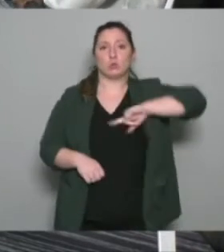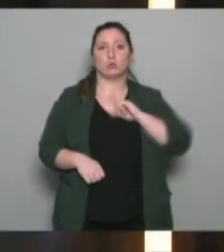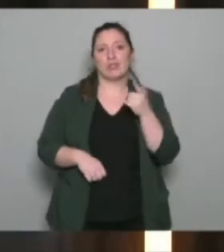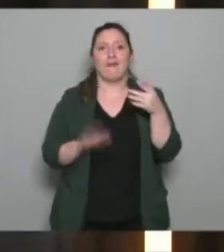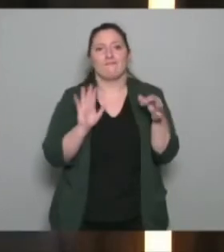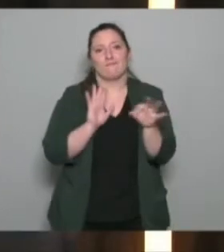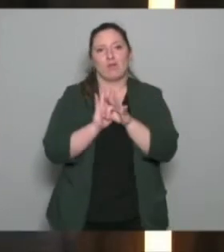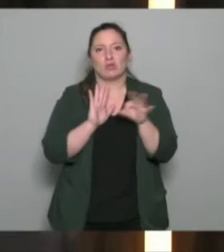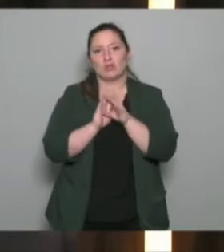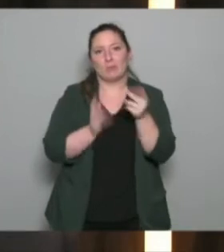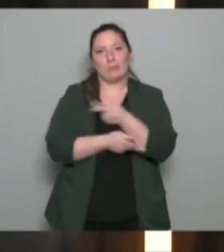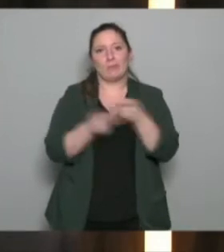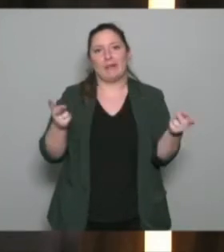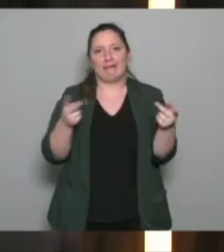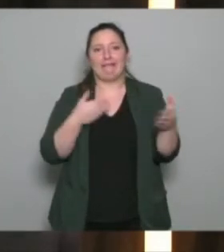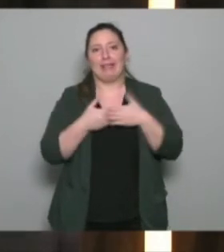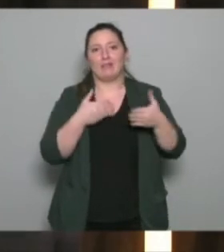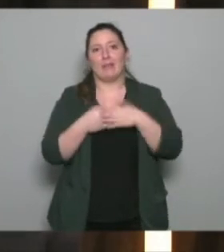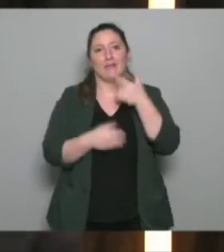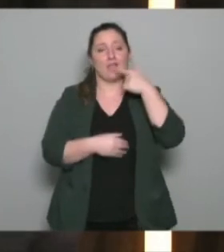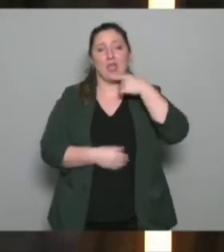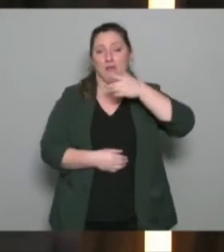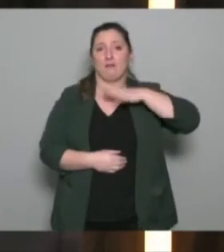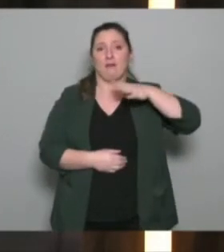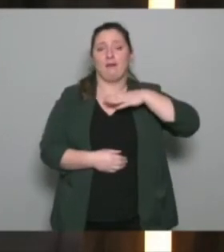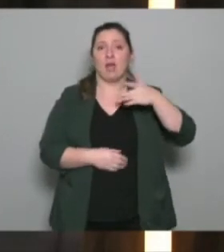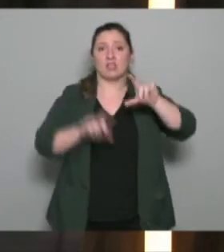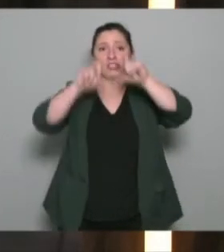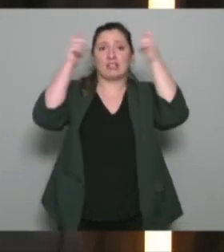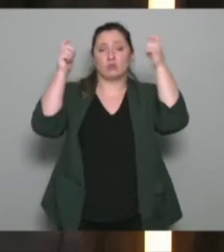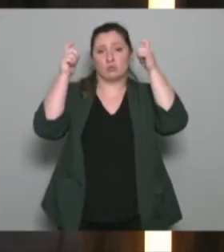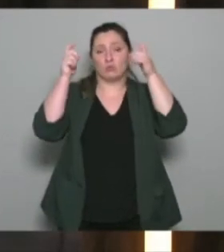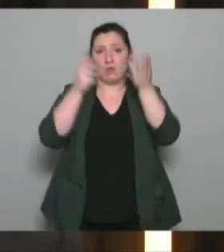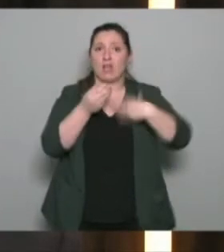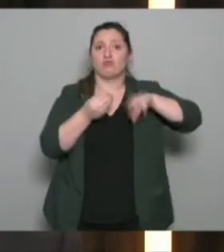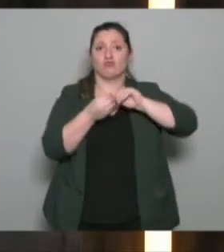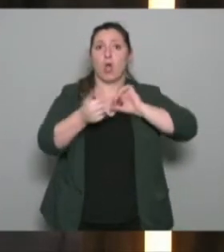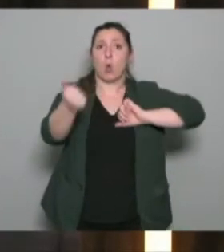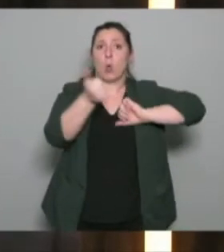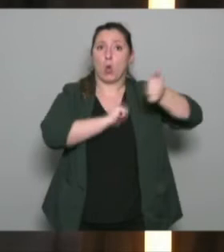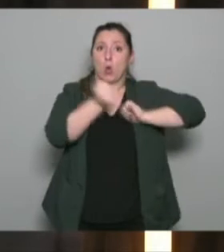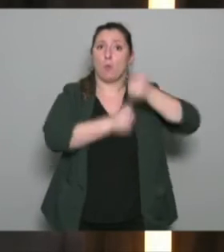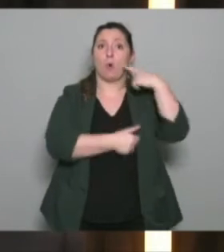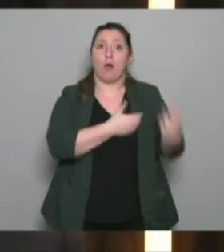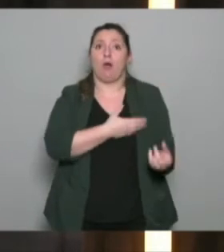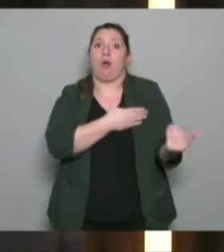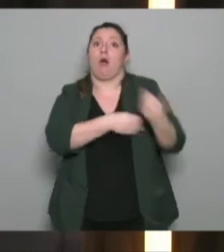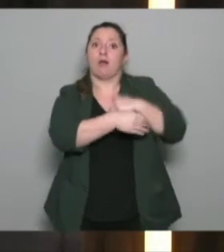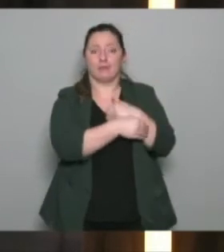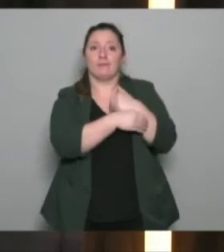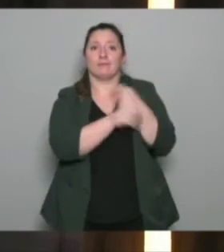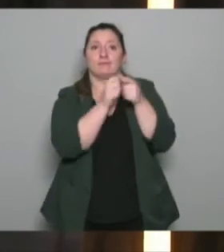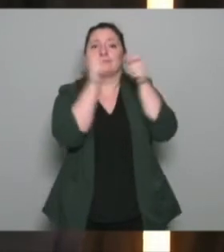donc en fait la rémunération est statutaire et il y a un concours donc il n a pas de valorisation spécifique par rapport à